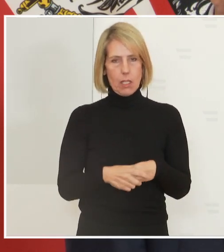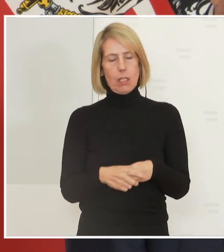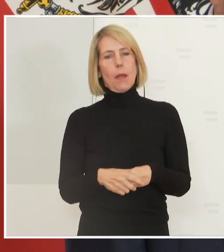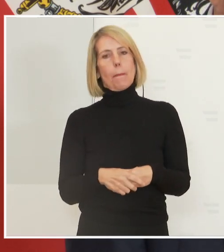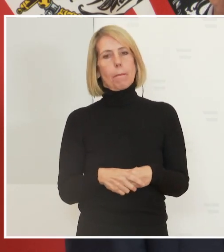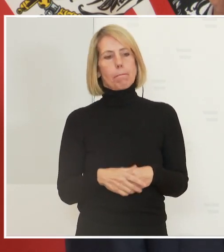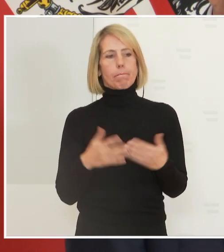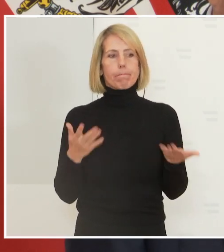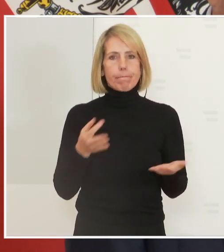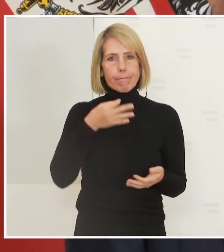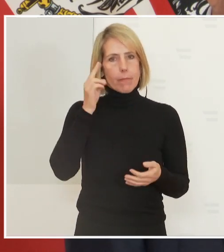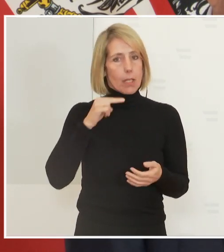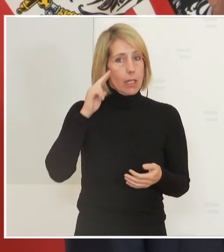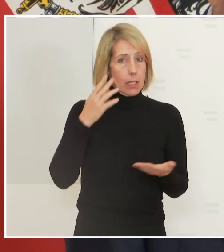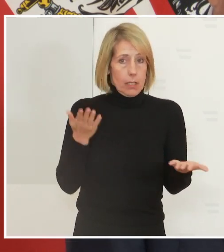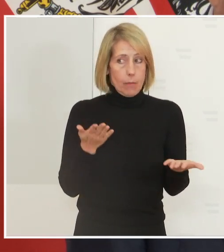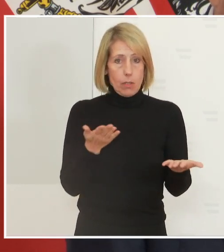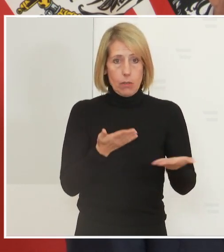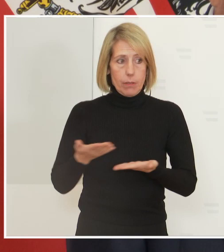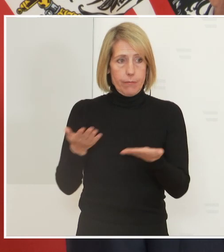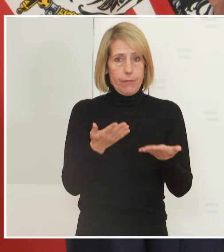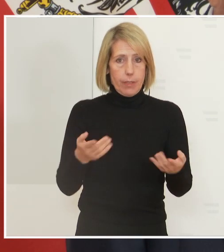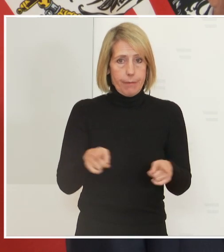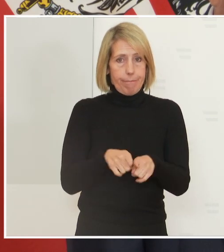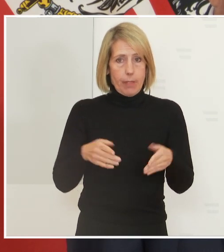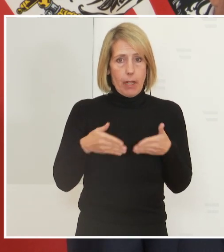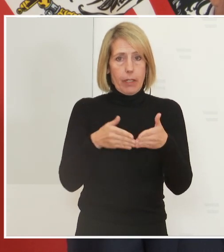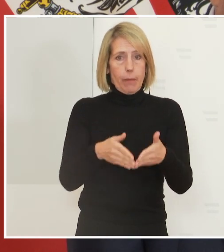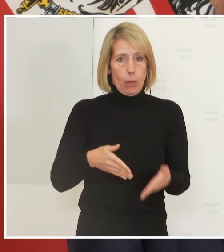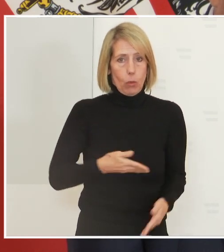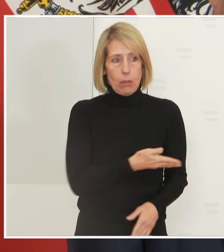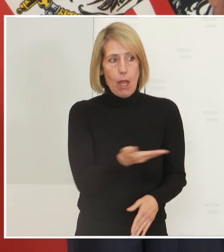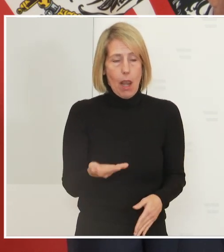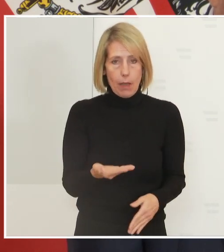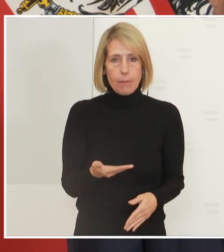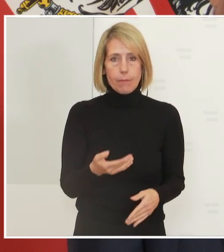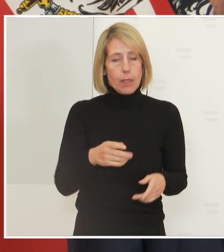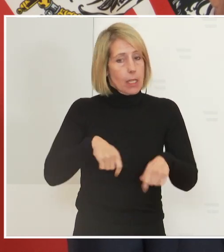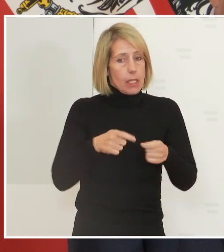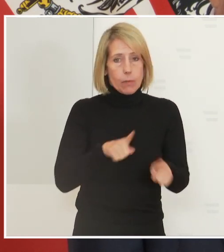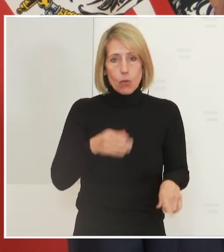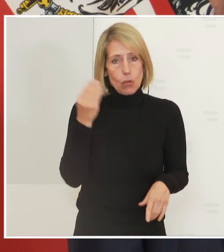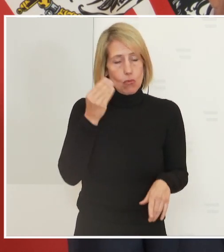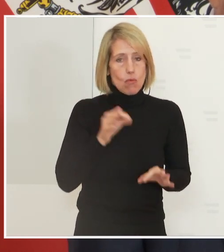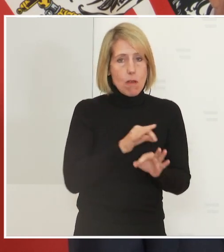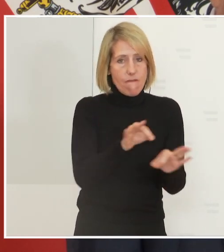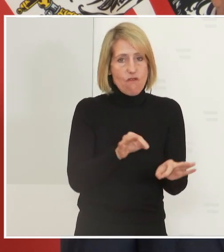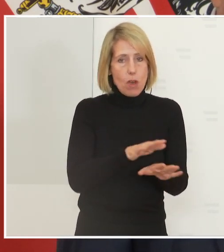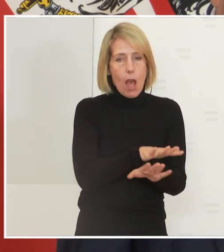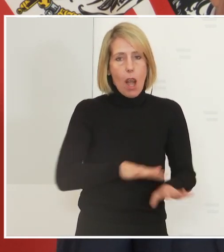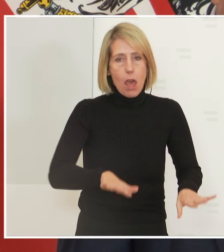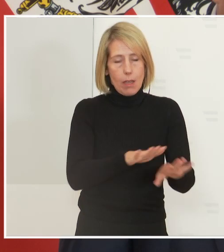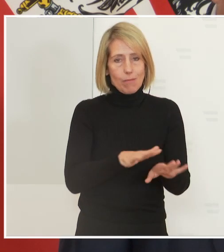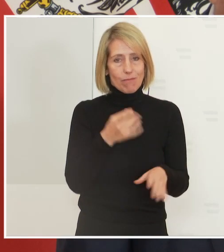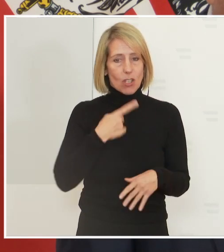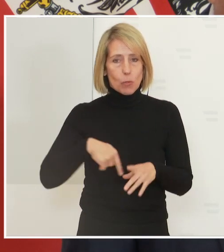Meine Damen und Herren, wir sitzen alle im gleichen Boot. Es gibt nur Schulen für alle. Es gibt nur Spitäler für alle. Wir alle sind davon